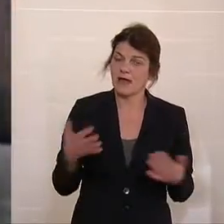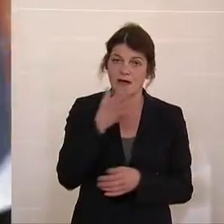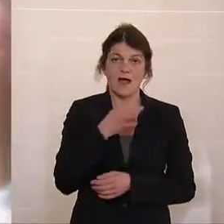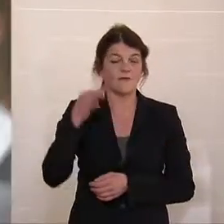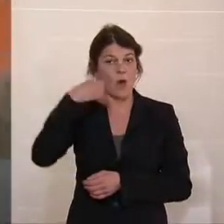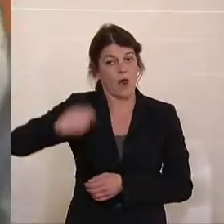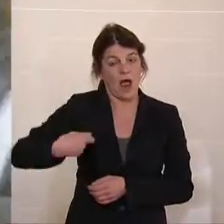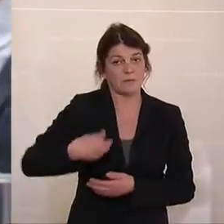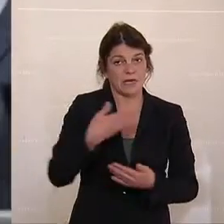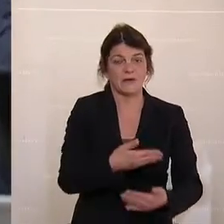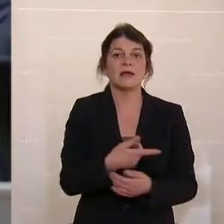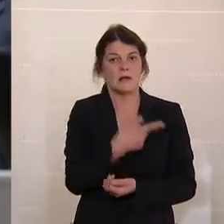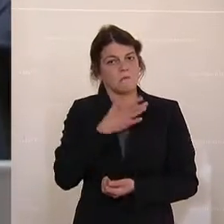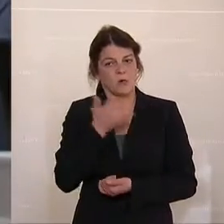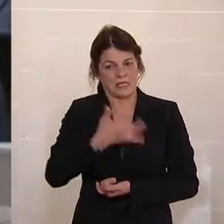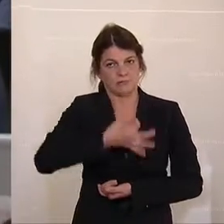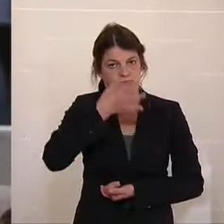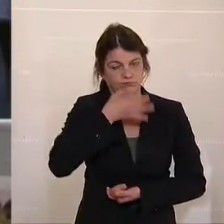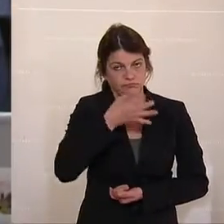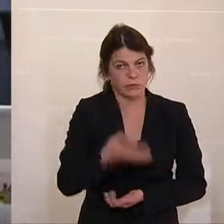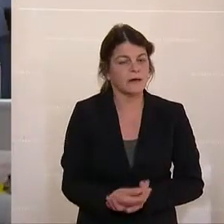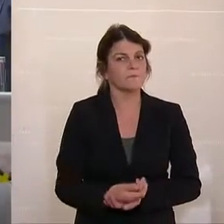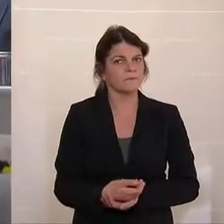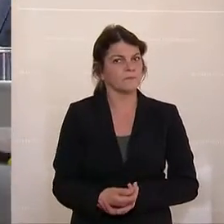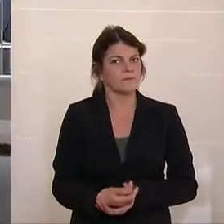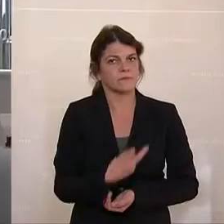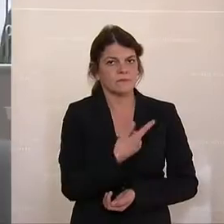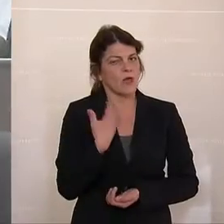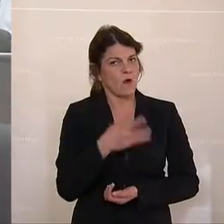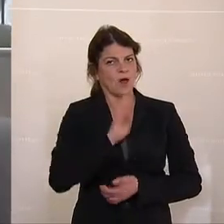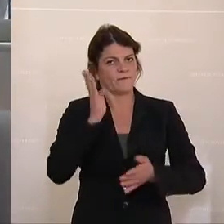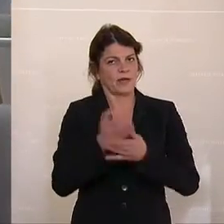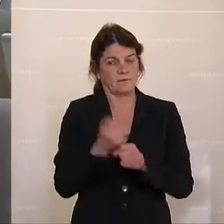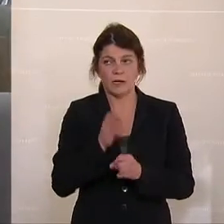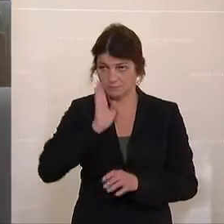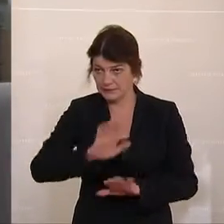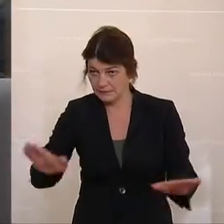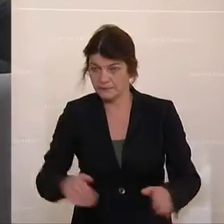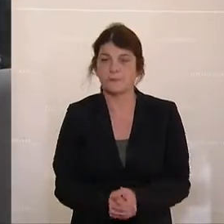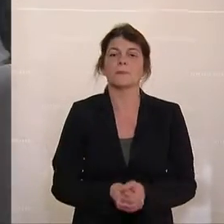Frau Abgeordnete Saray ist dran und würde auch gerne Ihre Rede fertig machen. Bitte.